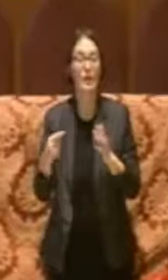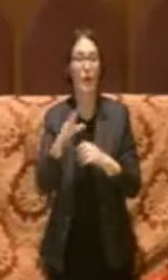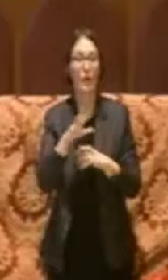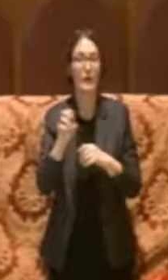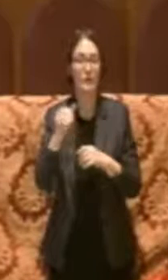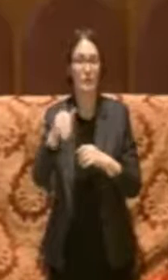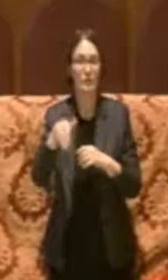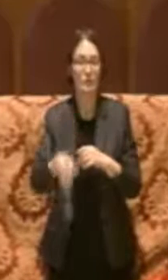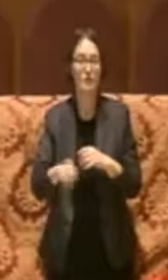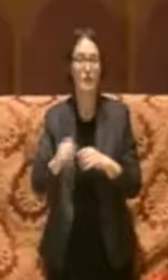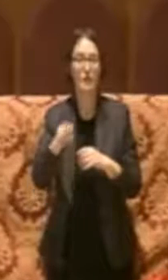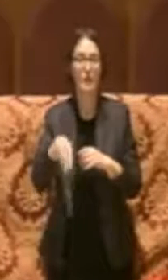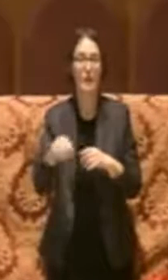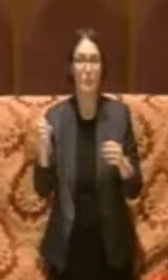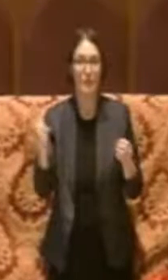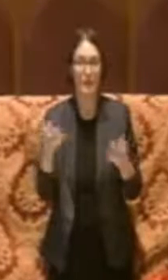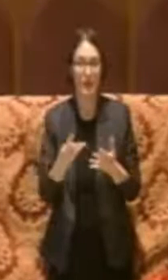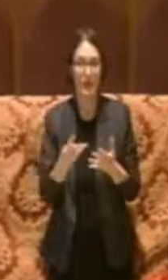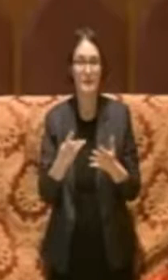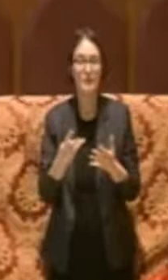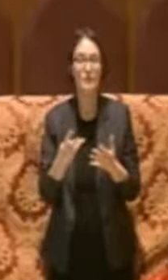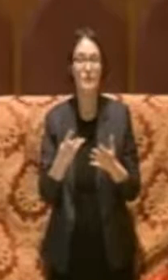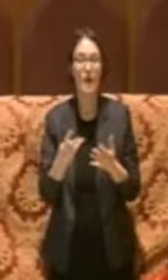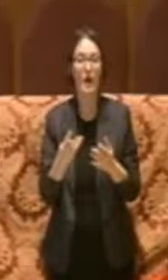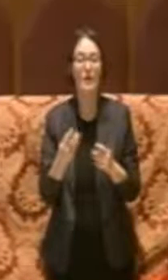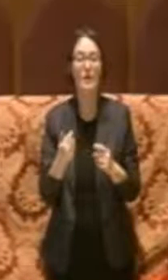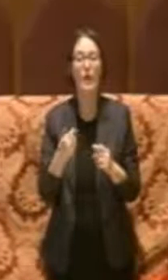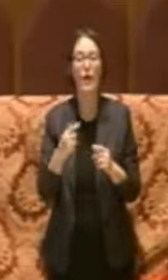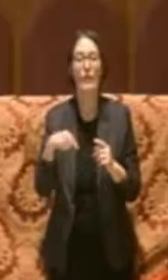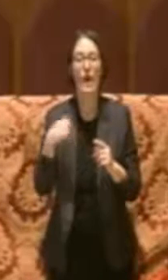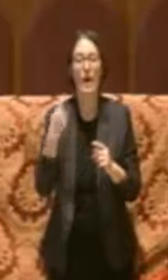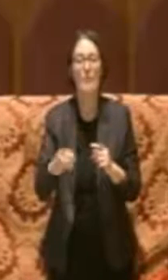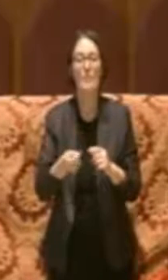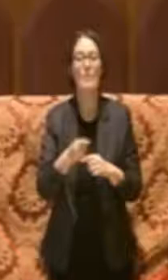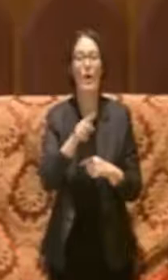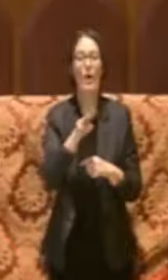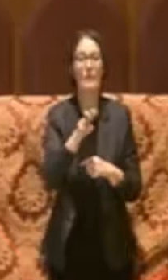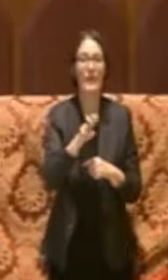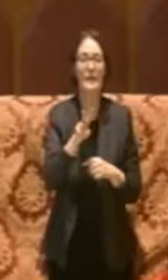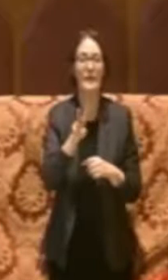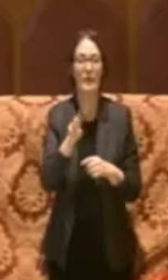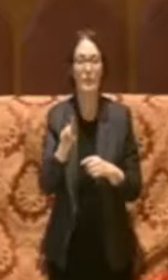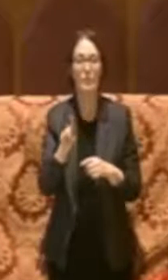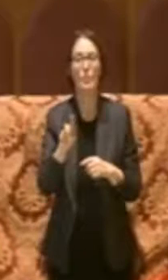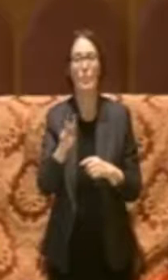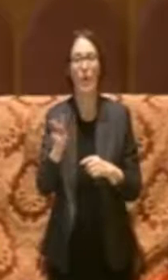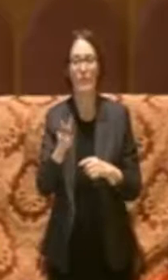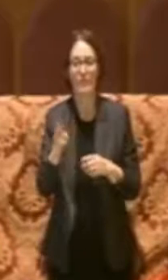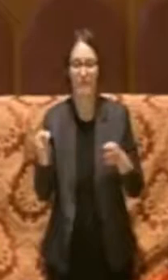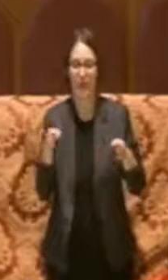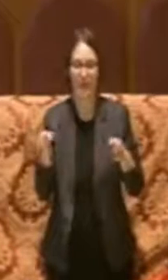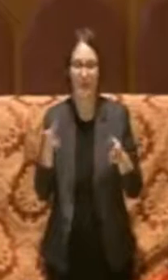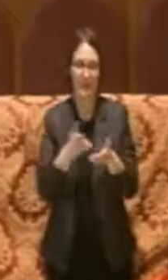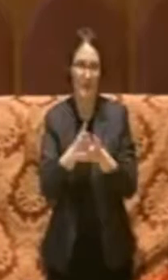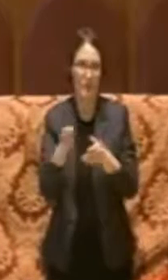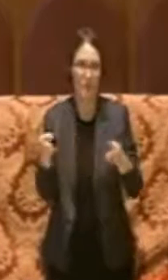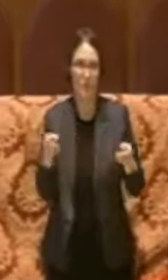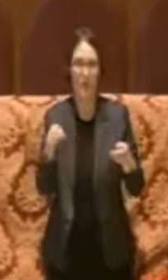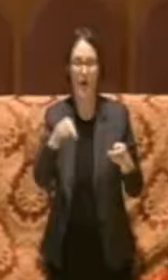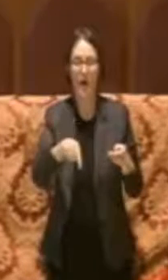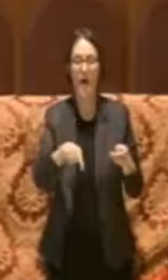2019. Nel triennio 20, 21 e 22 sono previsti 1